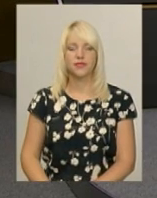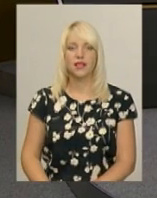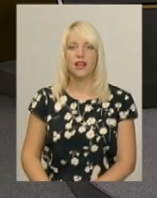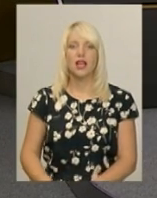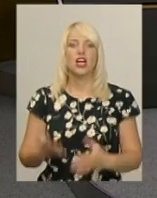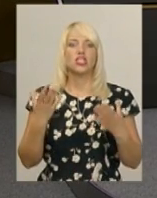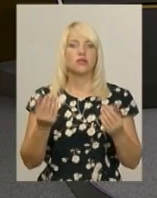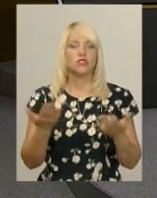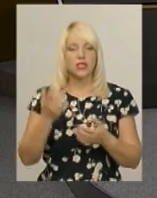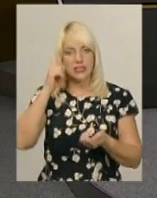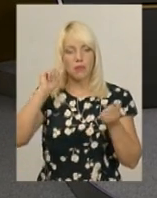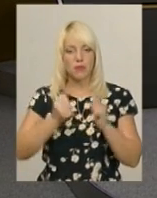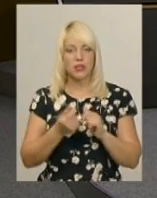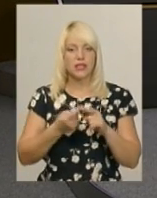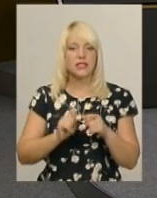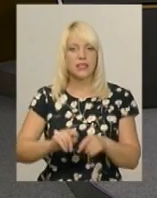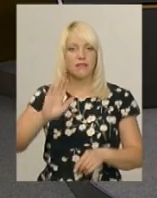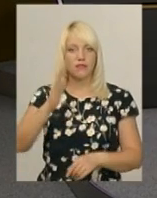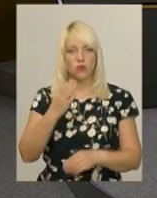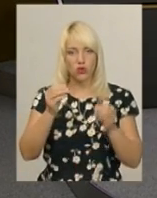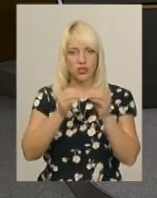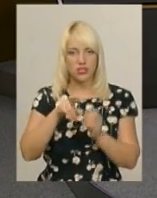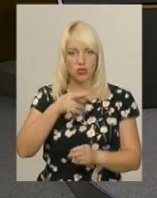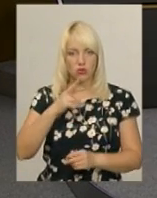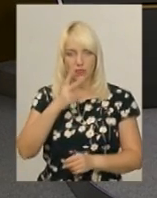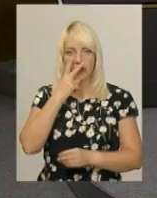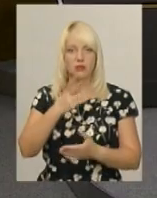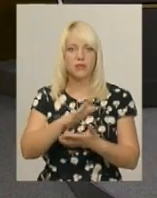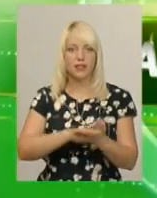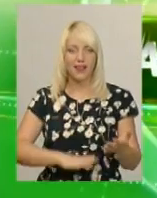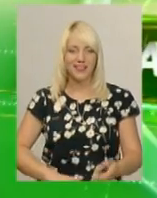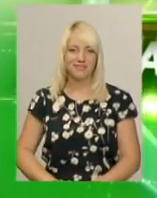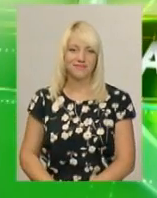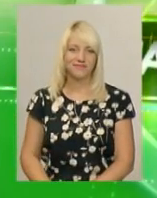Чим ще запам'ятається нам вівторок, 10 липня, дивимося далі випуску.